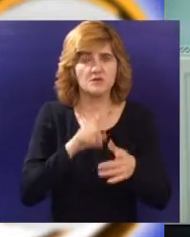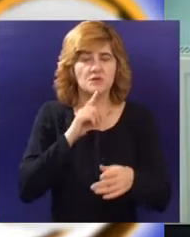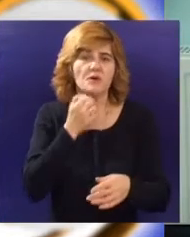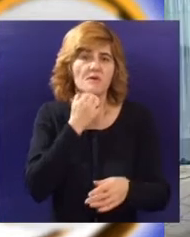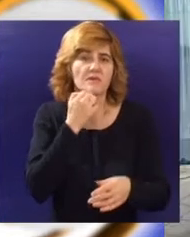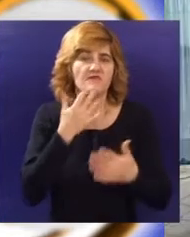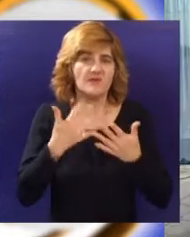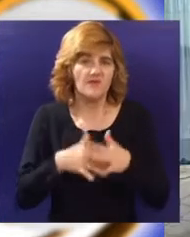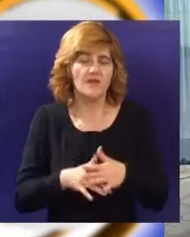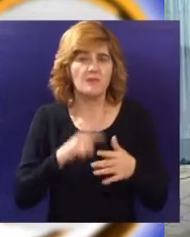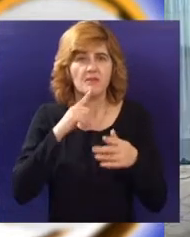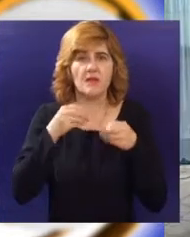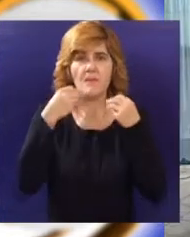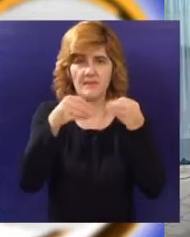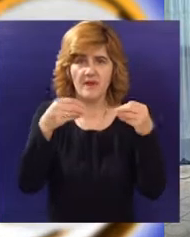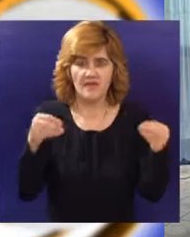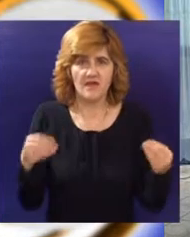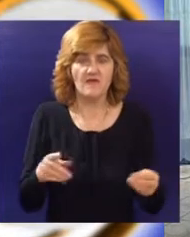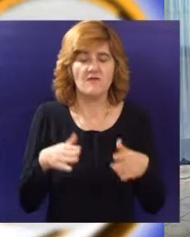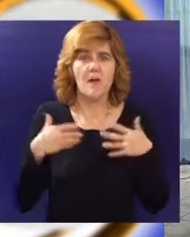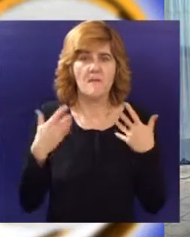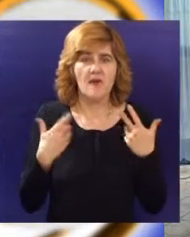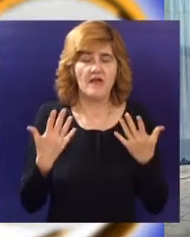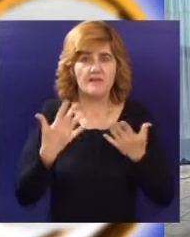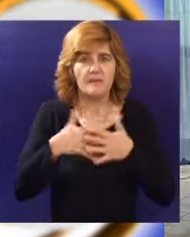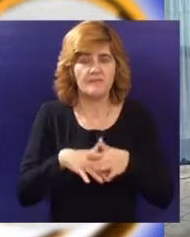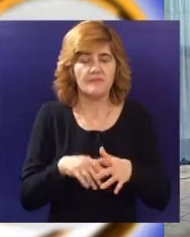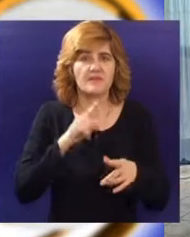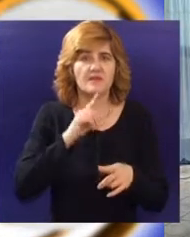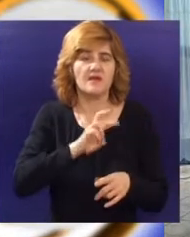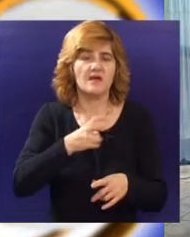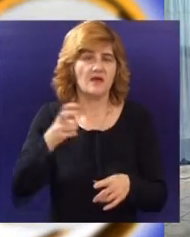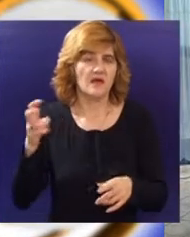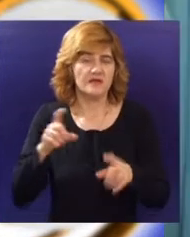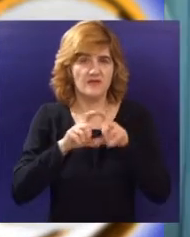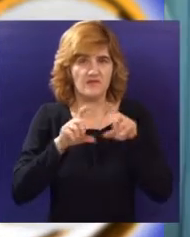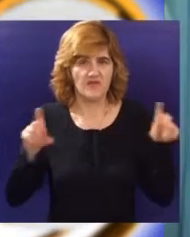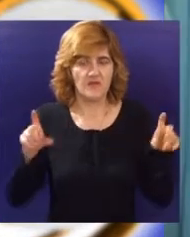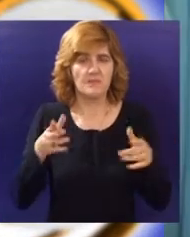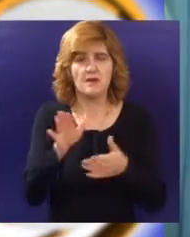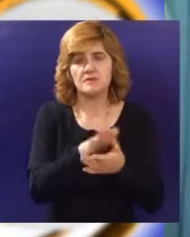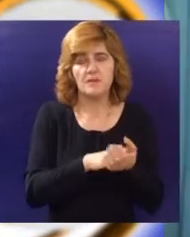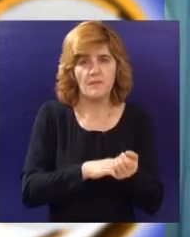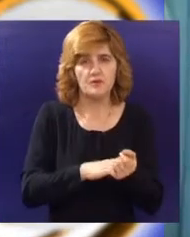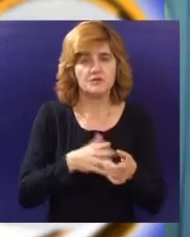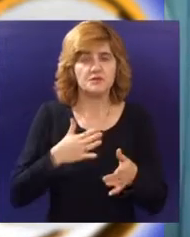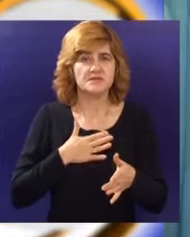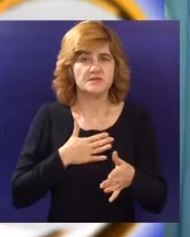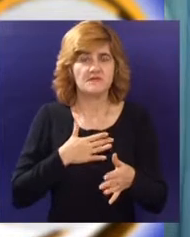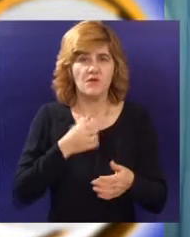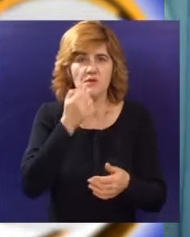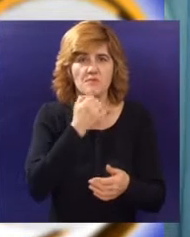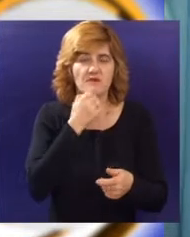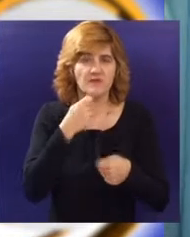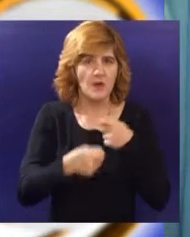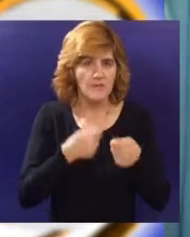poslodavce. Zatim predavanje na teme preduzetništvo i mladi, apsurdi advertisinga i preduzetništvo za počinjanje sobstvenog IT